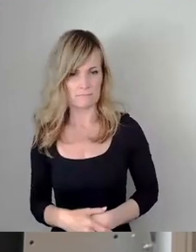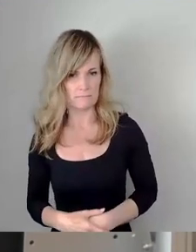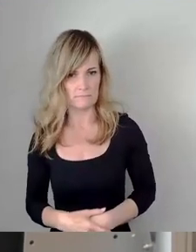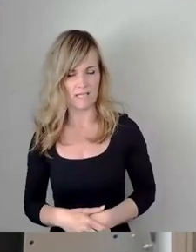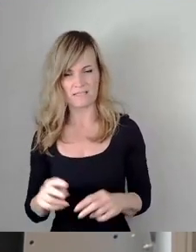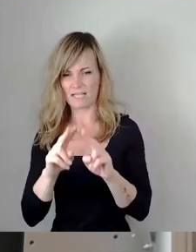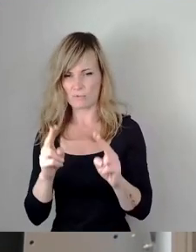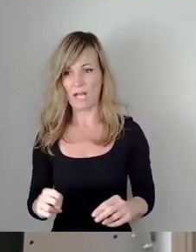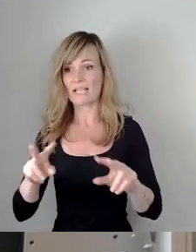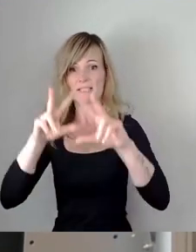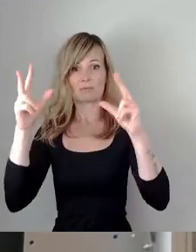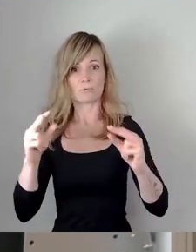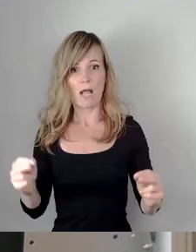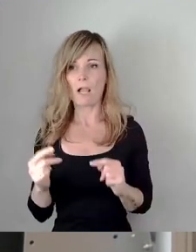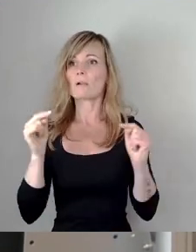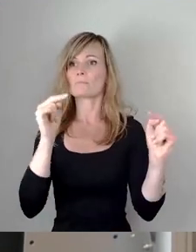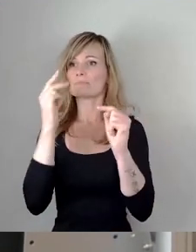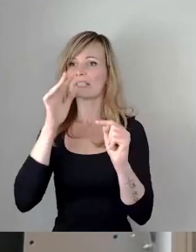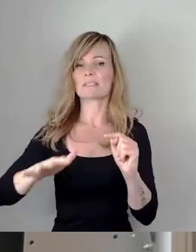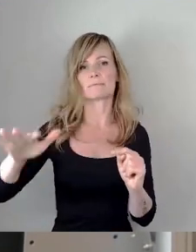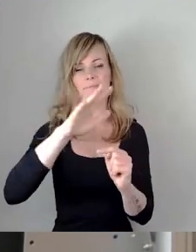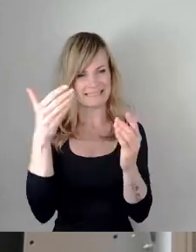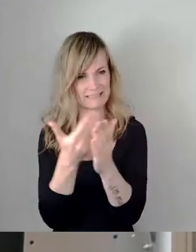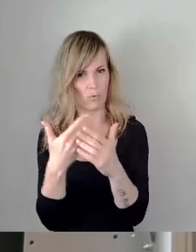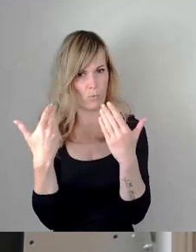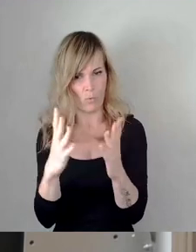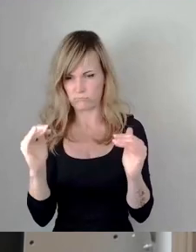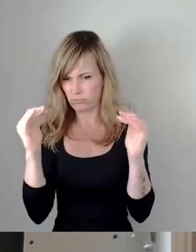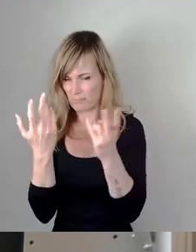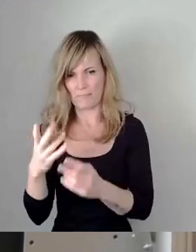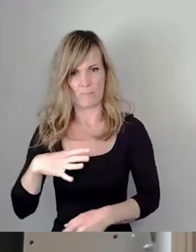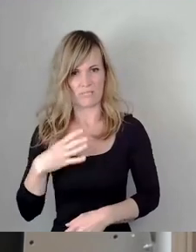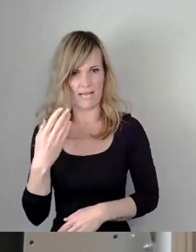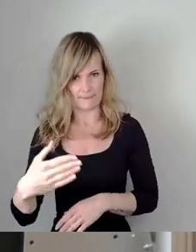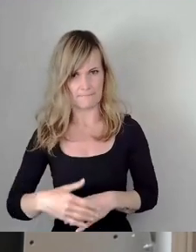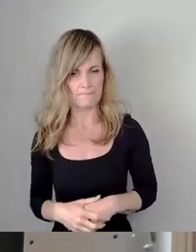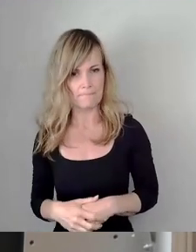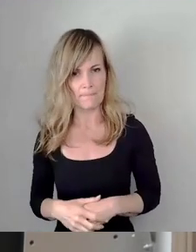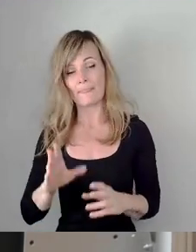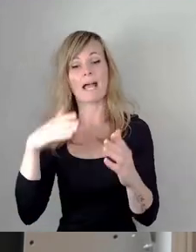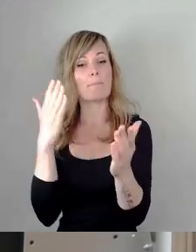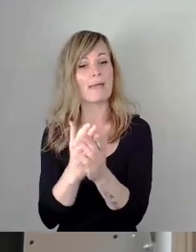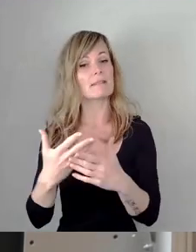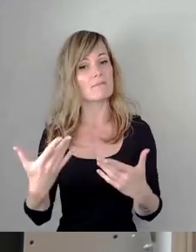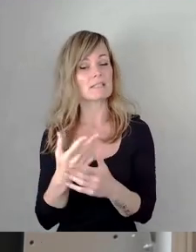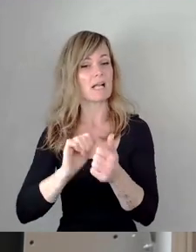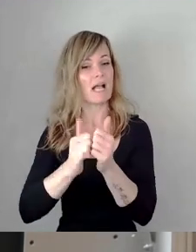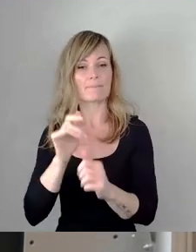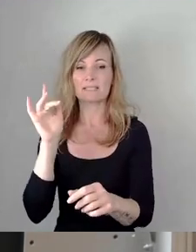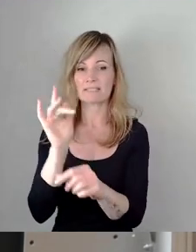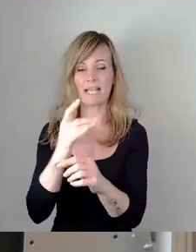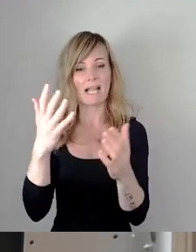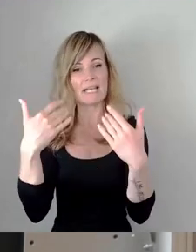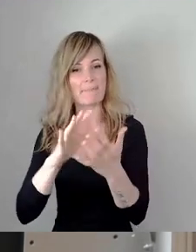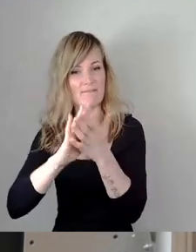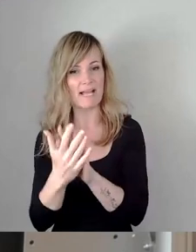Diskurs verfolgen, ist genau das auf Höhe der Zeit. Denn es geht am Ende um den Kampf gegen den Klimawandel. Und